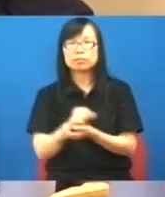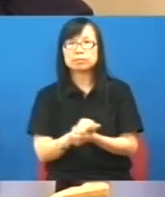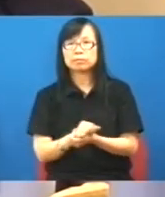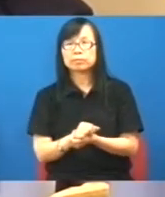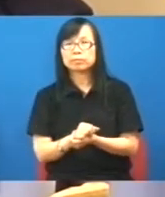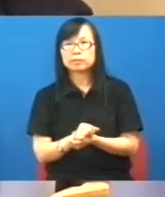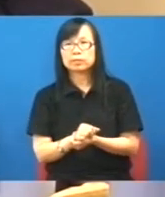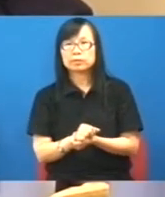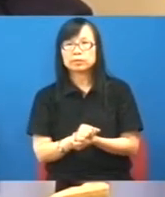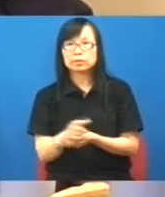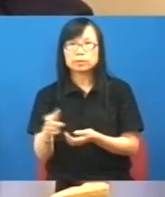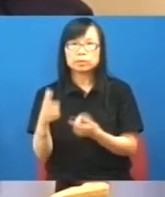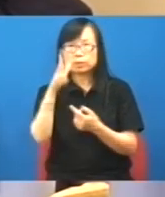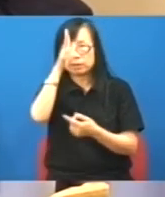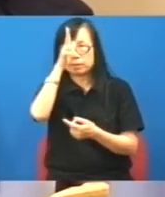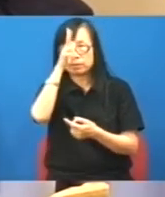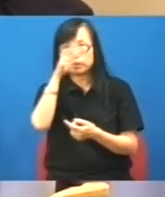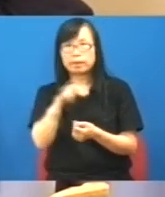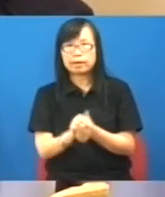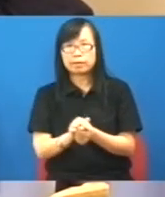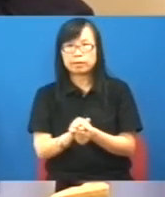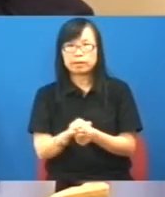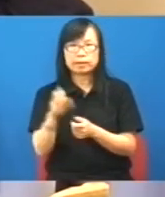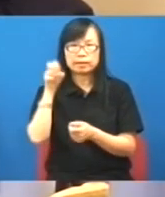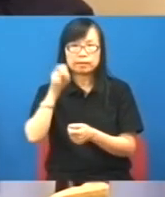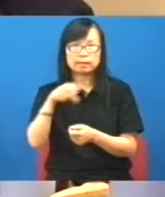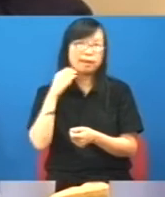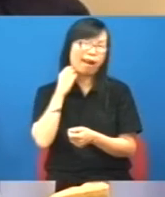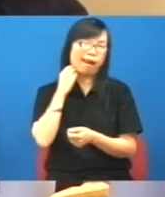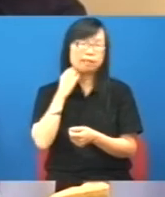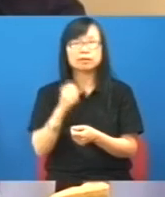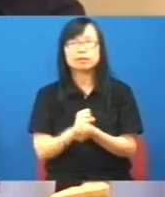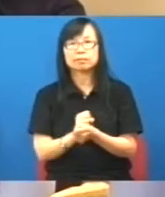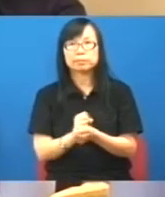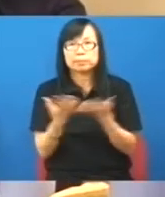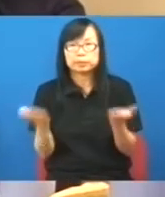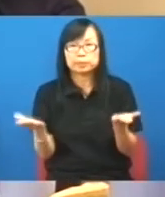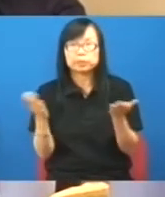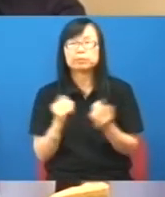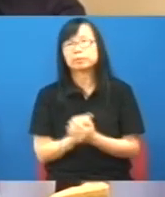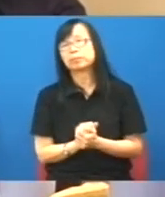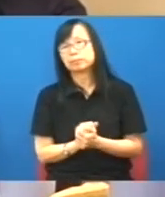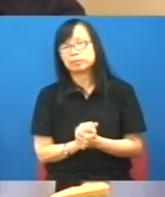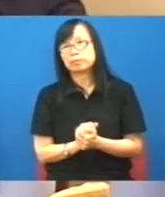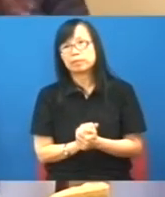如果政府繼續是一意孤行那怎麼辦呢就是